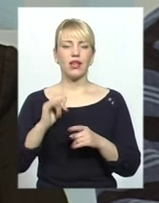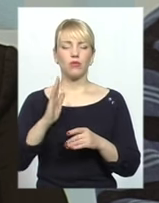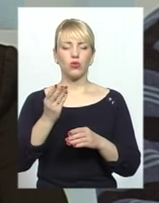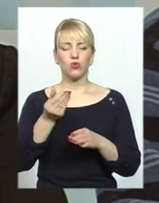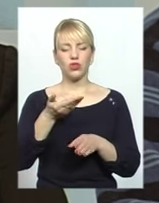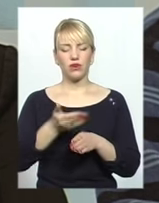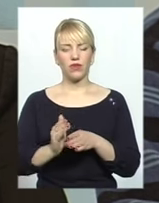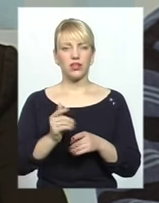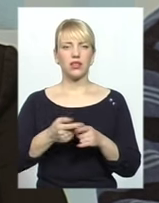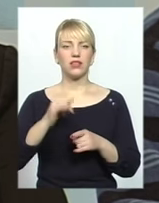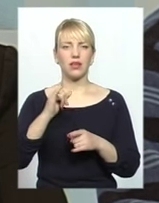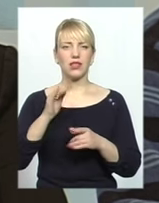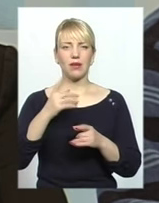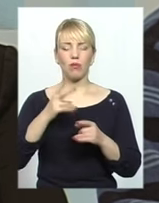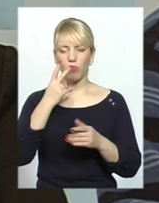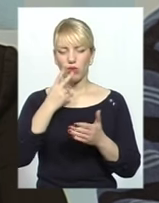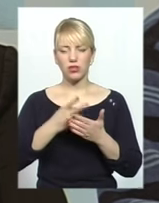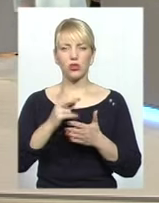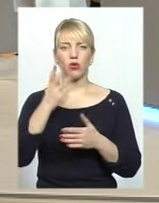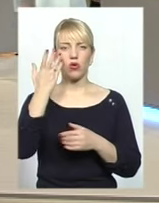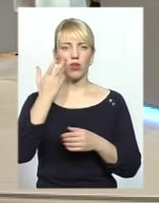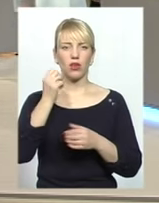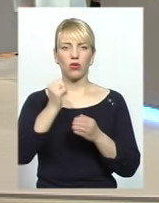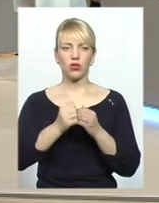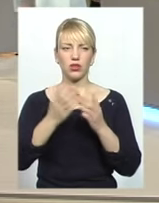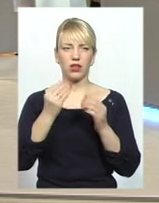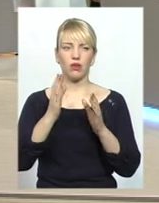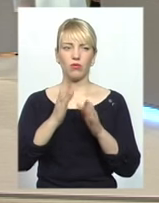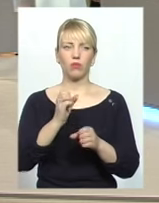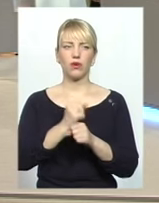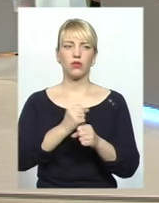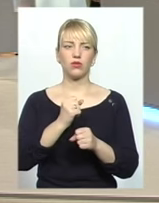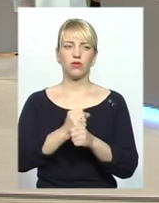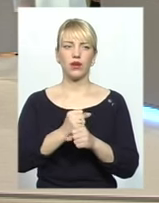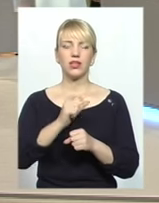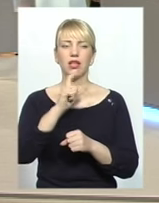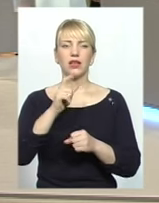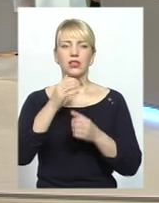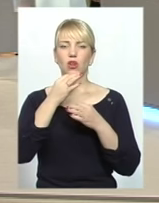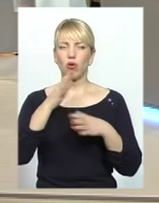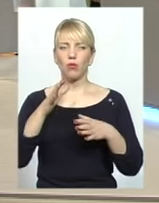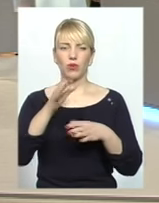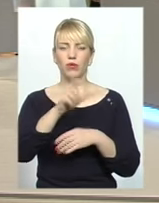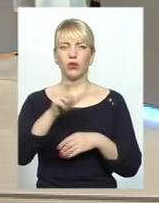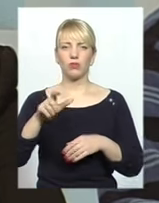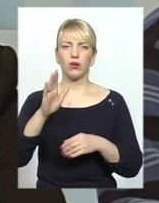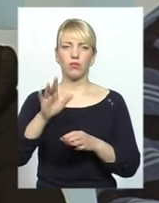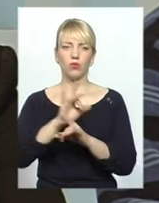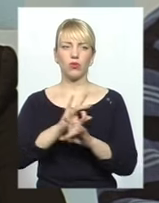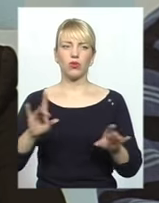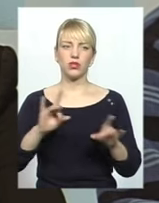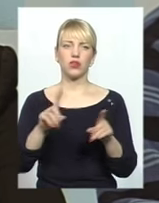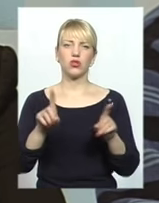буде тоді, коли ми будемо кожен день працювати з людьми, з любими прослойками населення і розказувати,